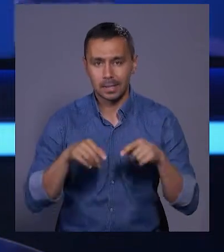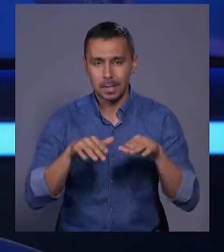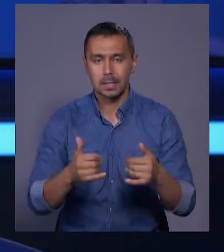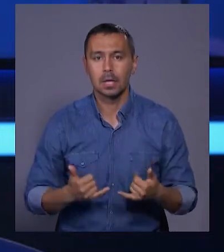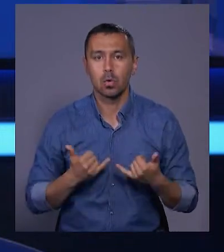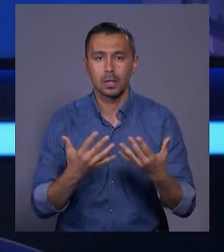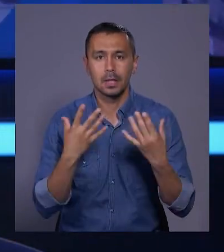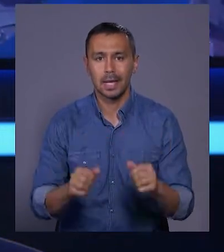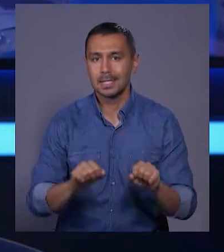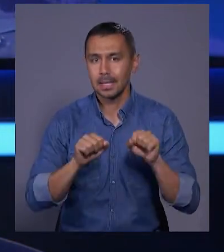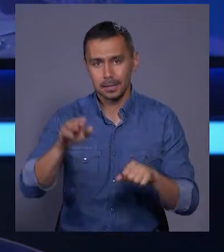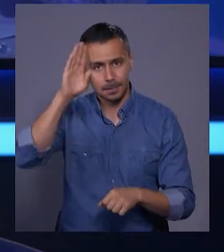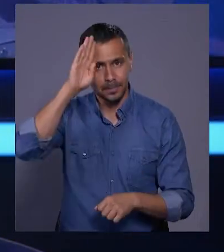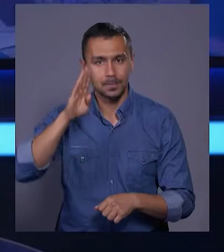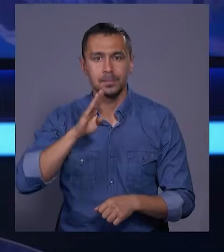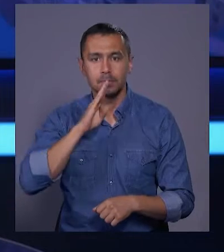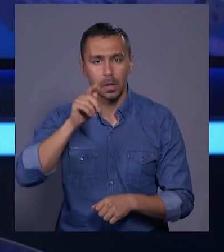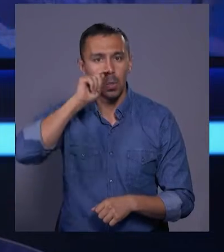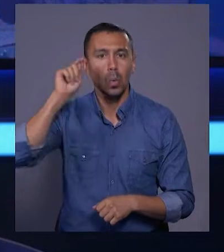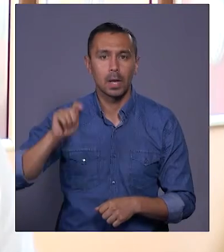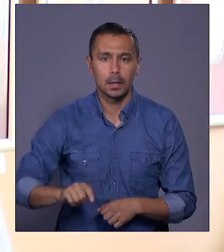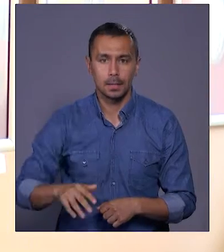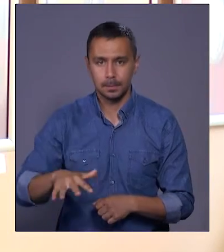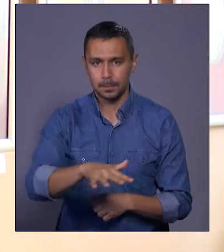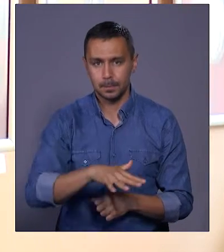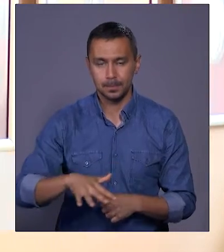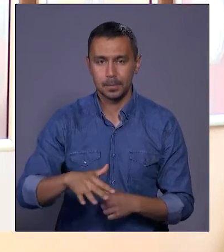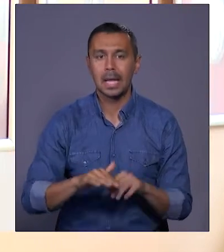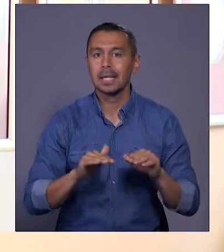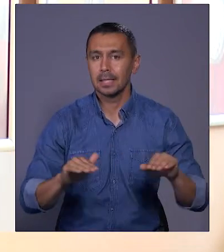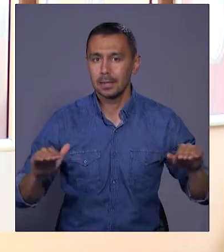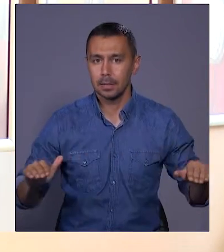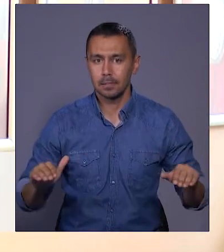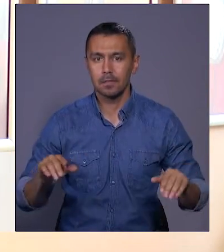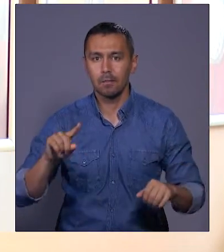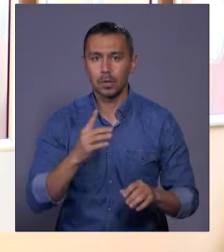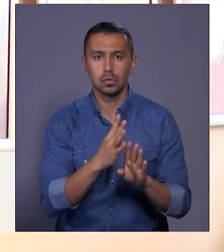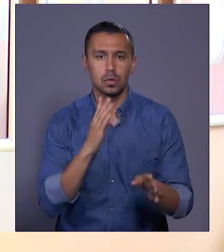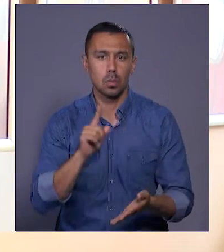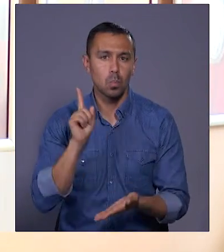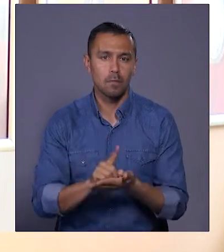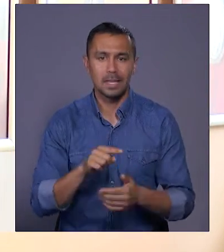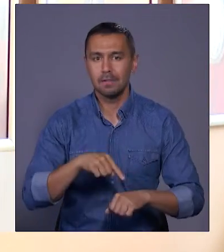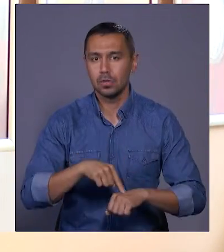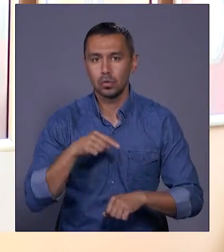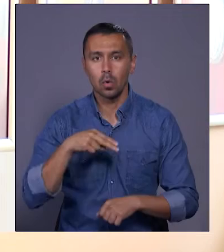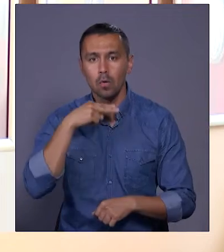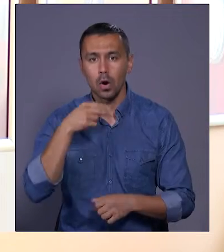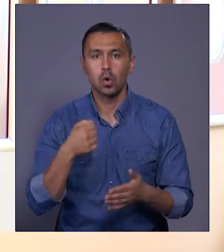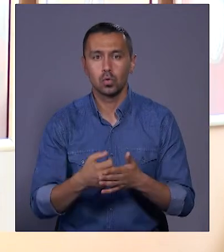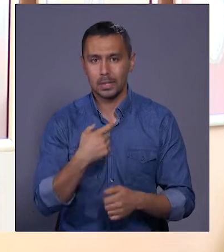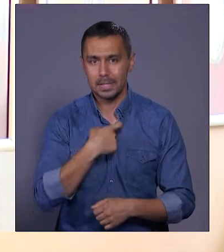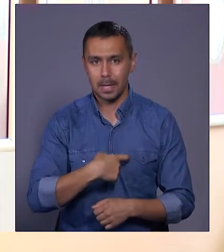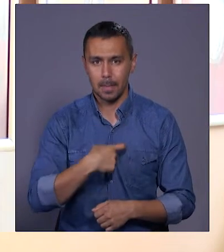з нагоди Дня захисників і захисниць України. Діти насамперед мають відчути увагу до себе.